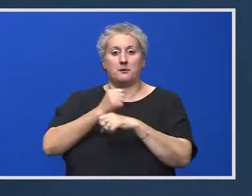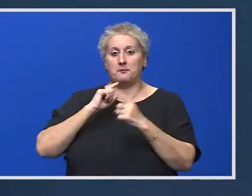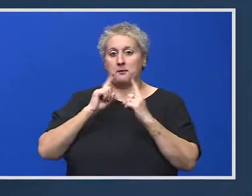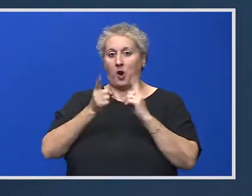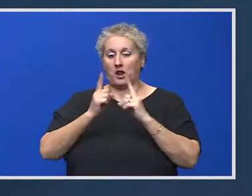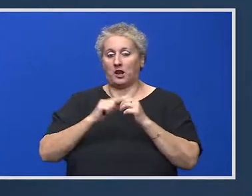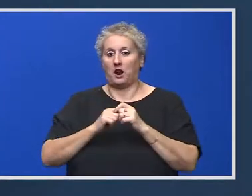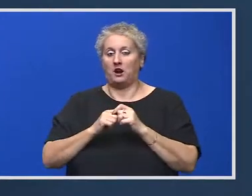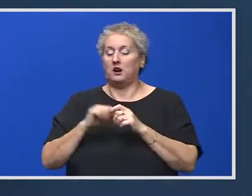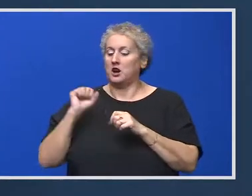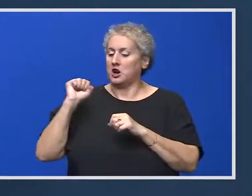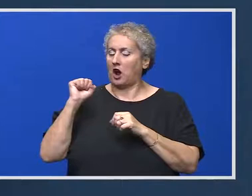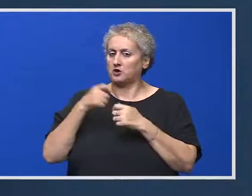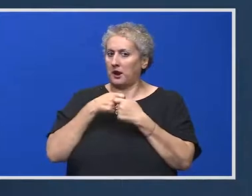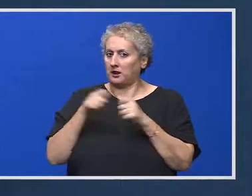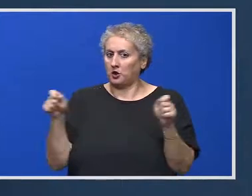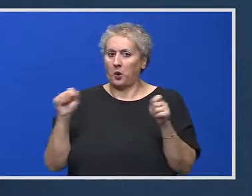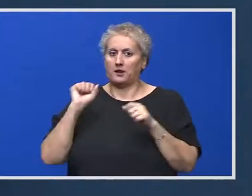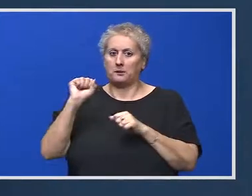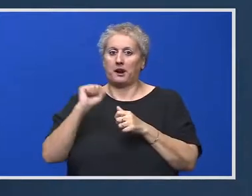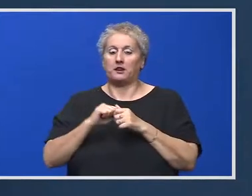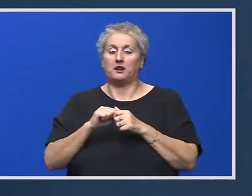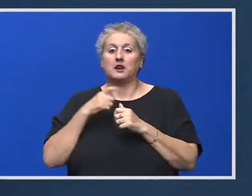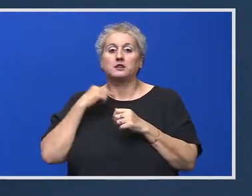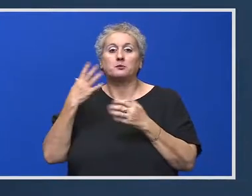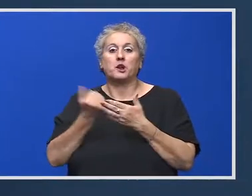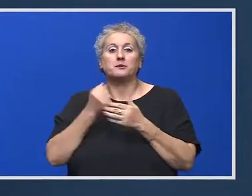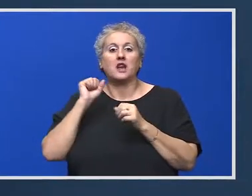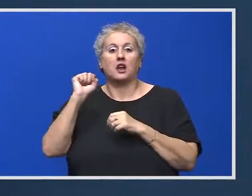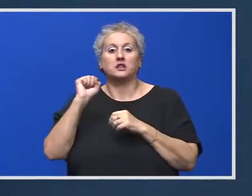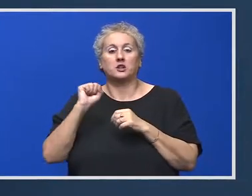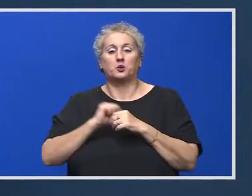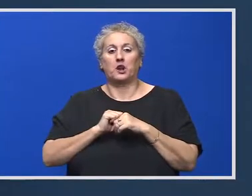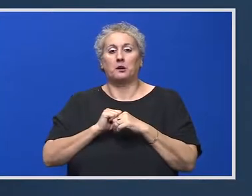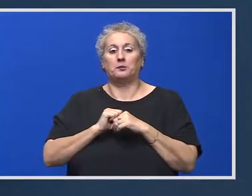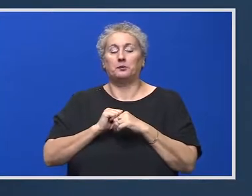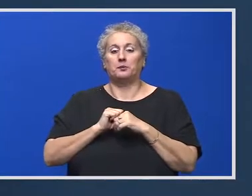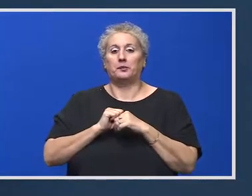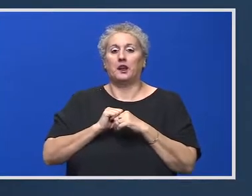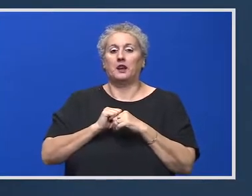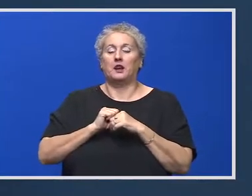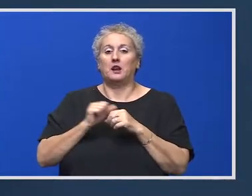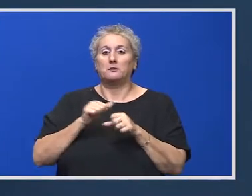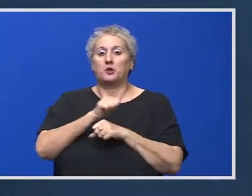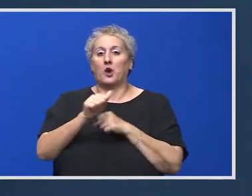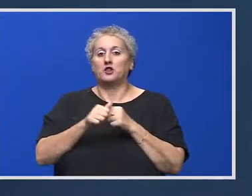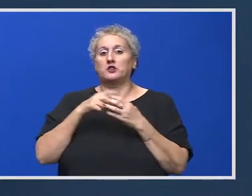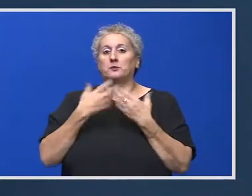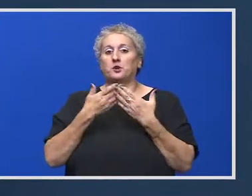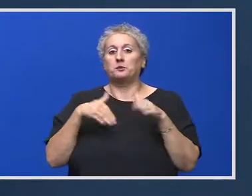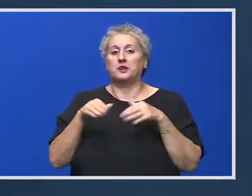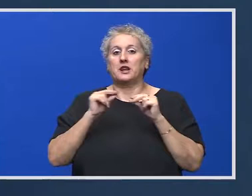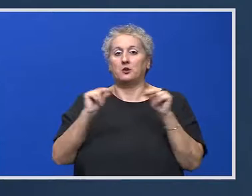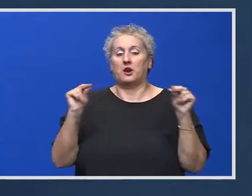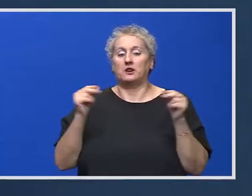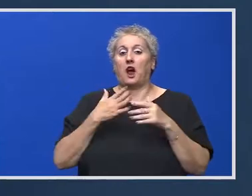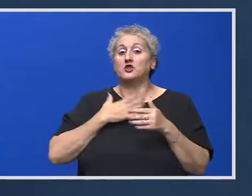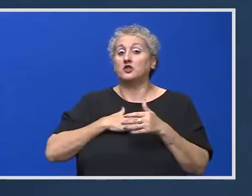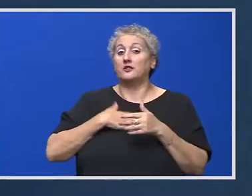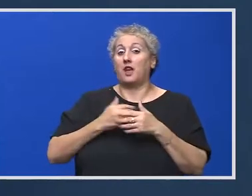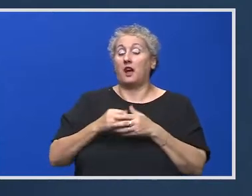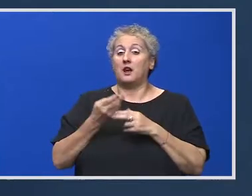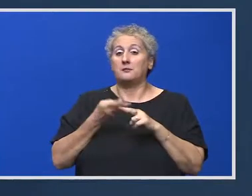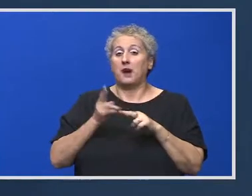asumat de toate forțele politice în așa fel încât să putem asigura ceea ce vă spuneam predictibilitate în sistemul de educație. Aș vrea